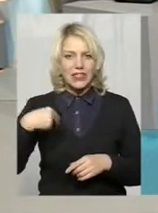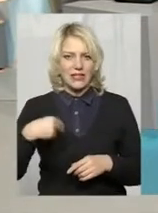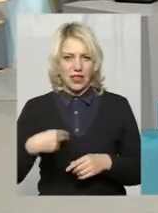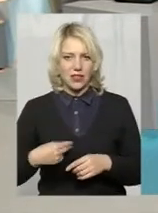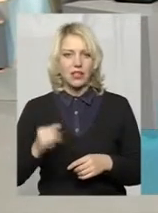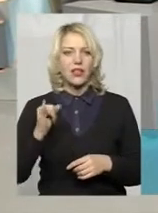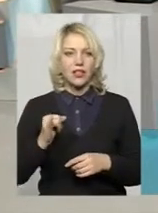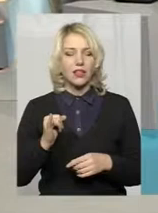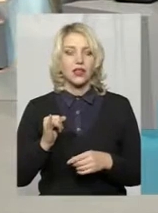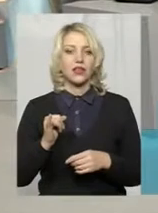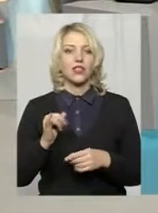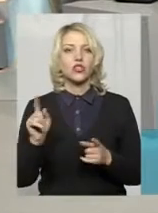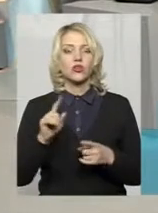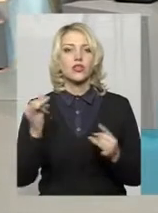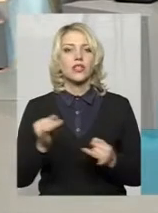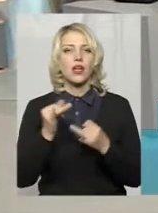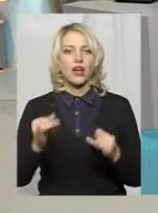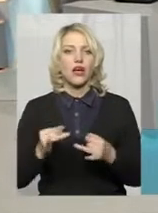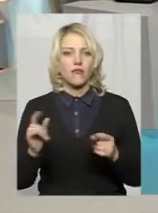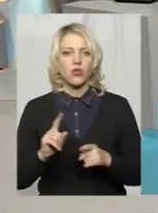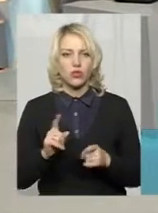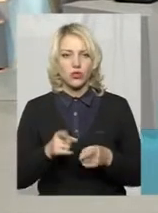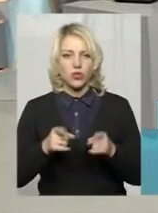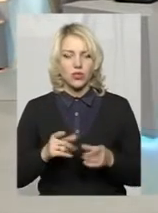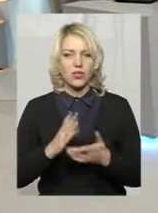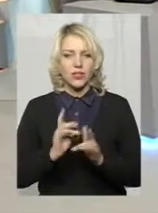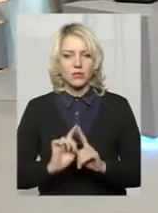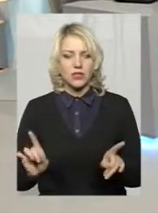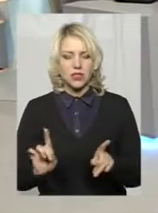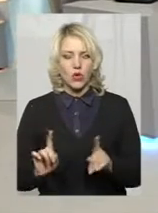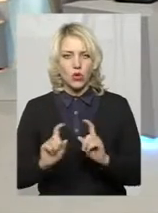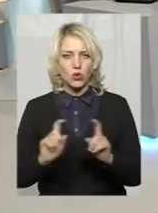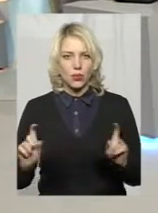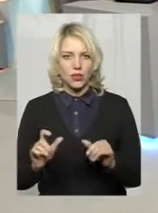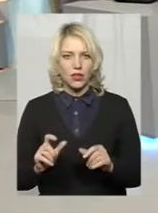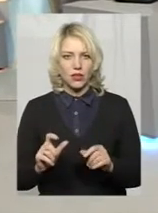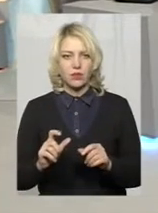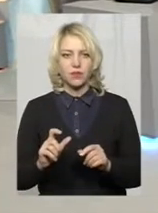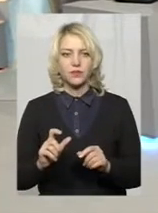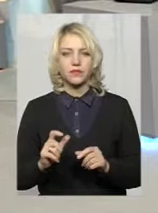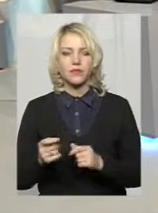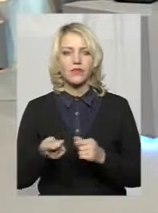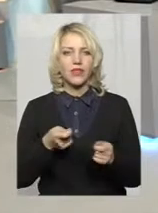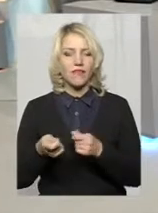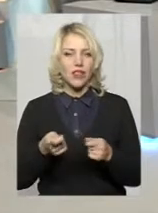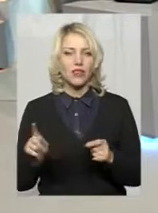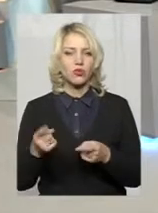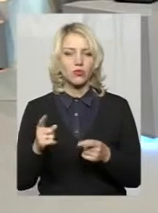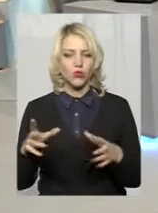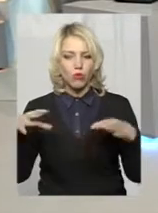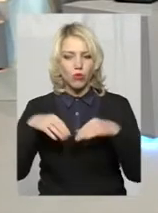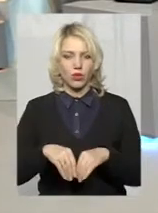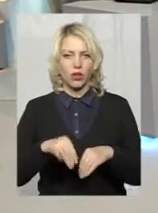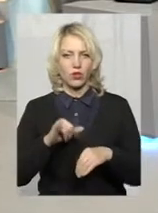І що цікаво, що це таки дійсно є спеціфічним суб'єктом, як орган влади, ось який свої поєднує